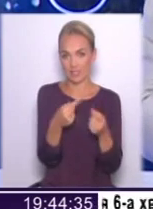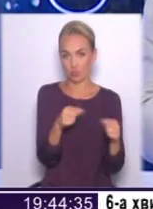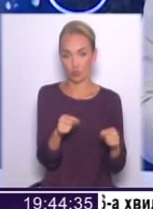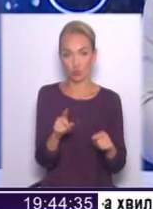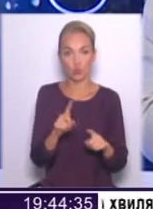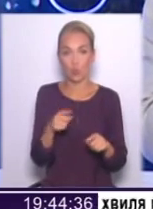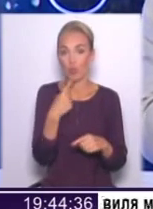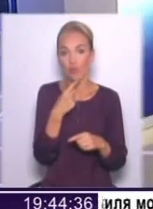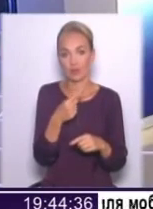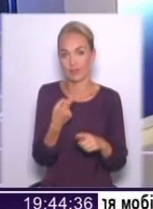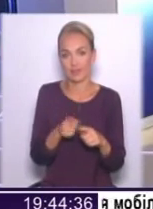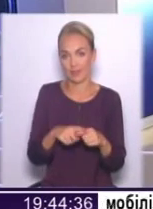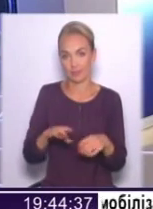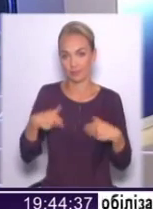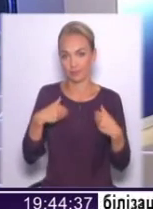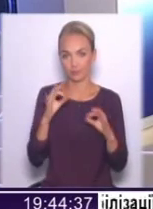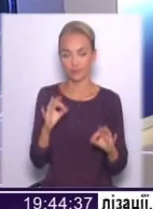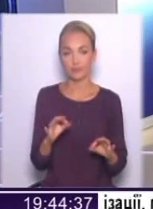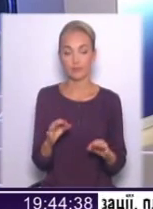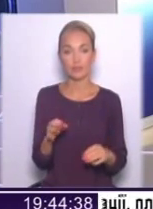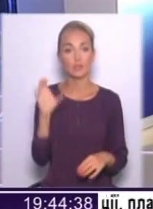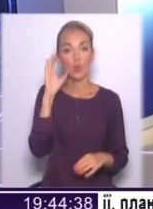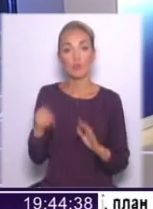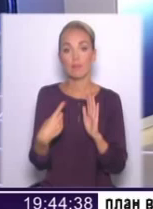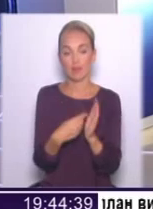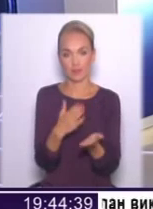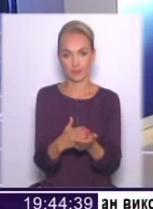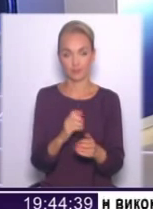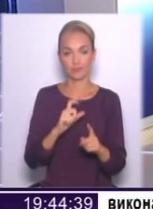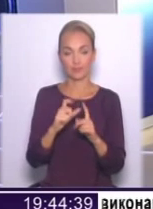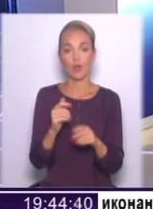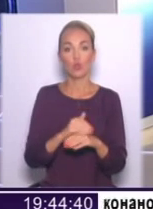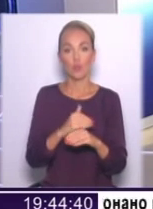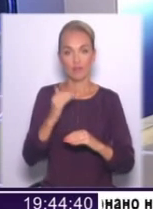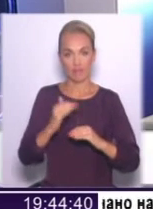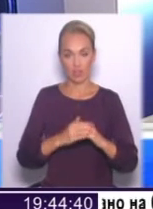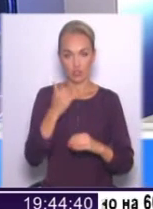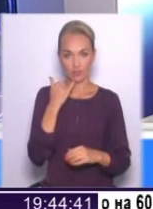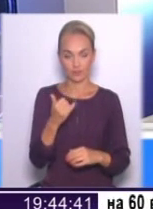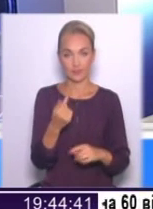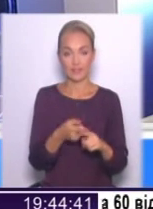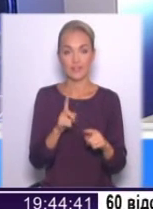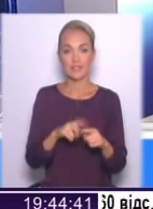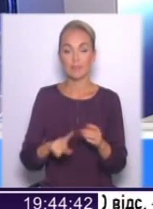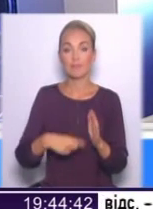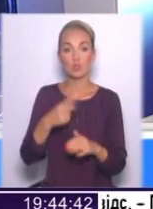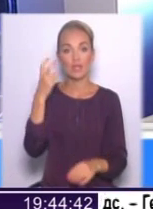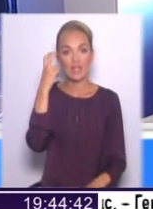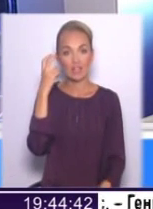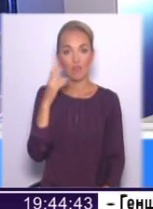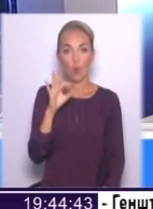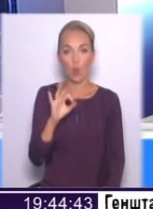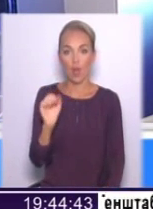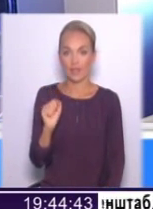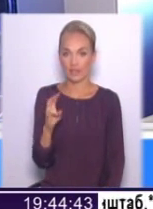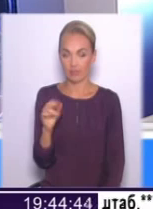грохом обстінку. Слухаємо запитання. Добрий вам вечір. Добрий вечір, добрий вечір. Це звертаються в місто Київ Олексійенко Ольга